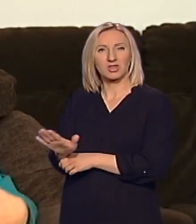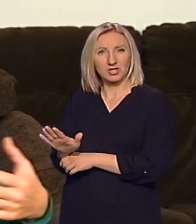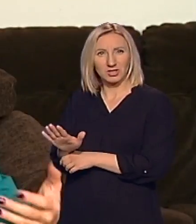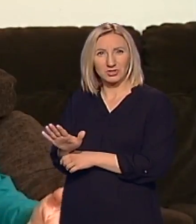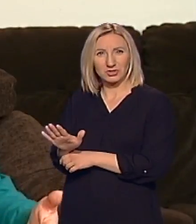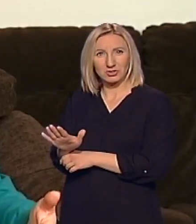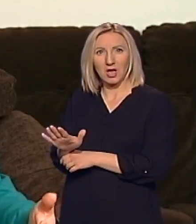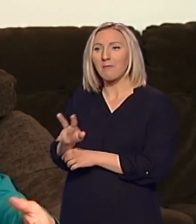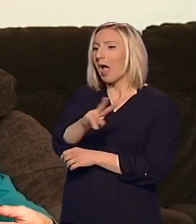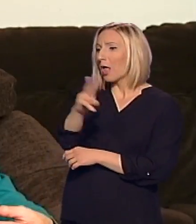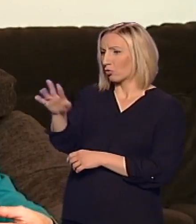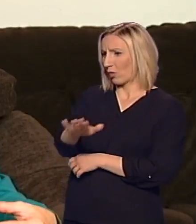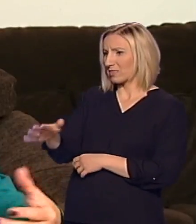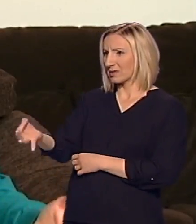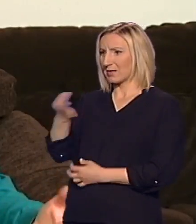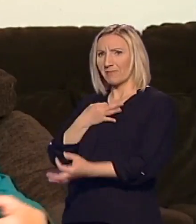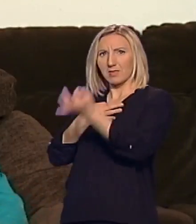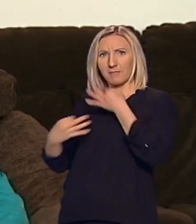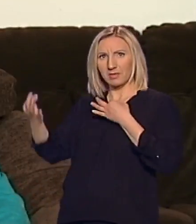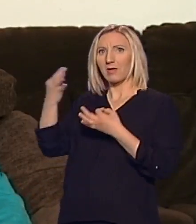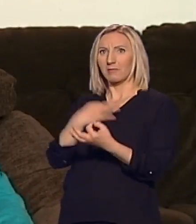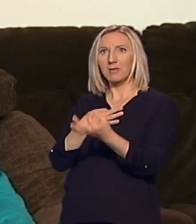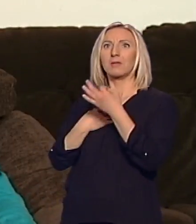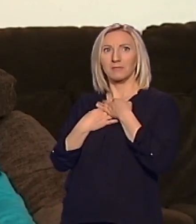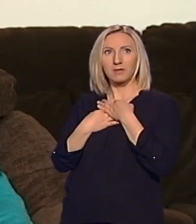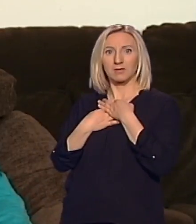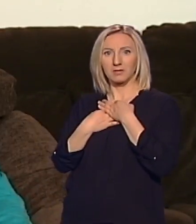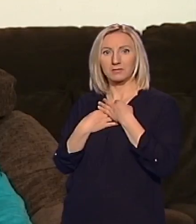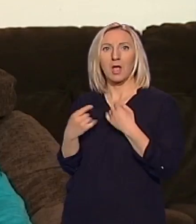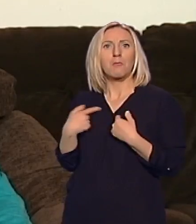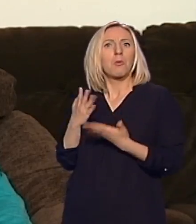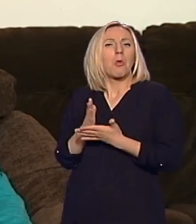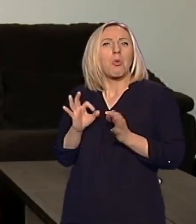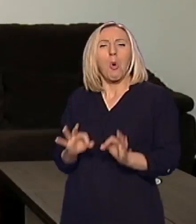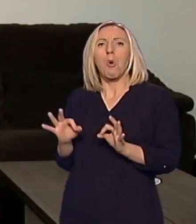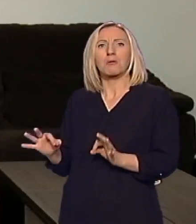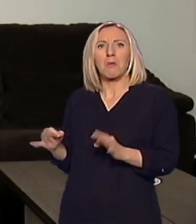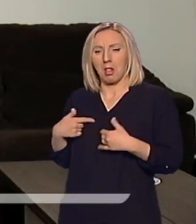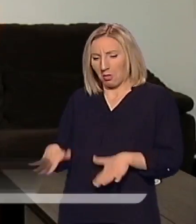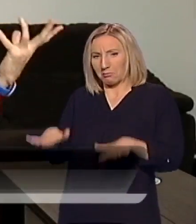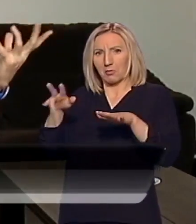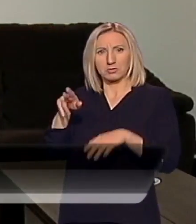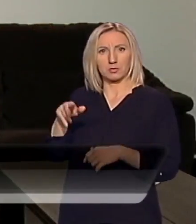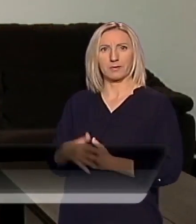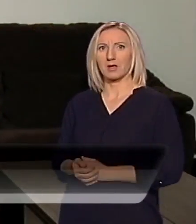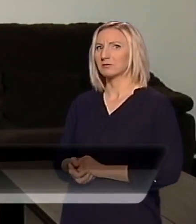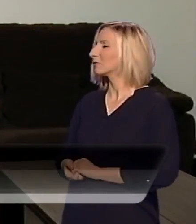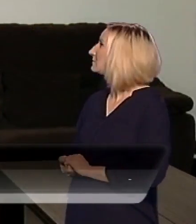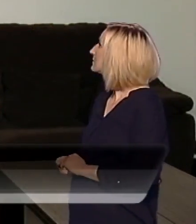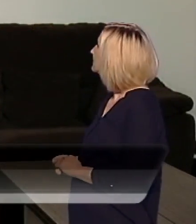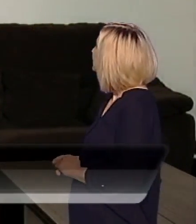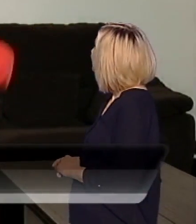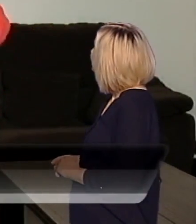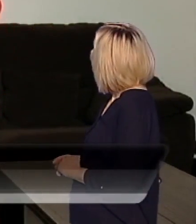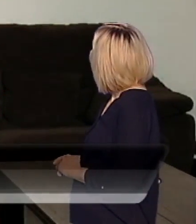su me druga deca zapravo pitala, jer za mene je bilo normalno da odrastam uz takvog brata. Dobro se slažem.